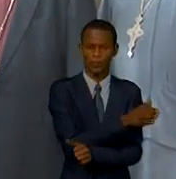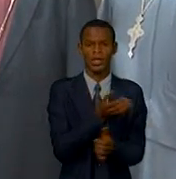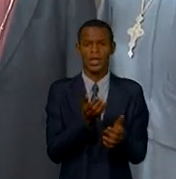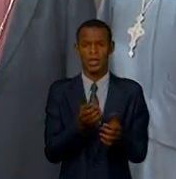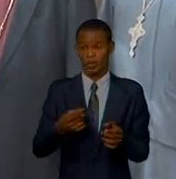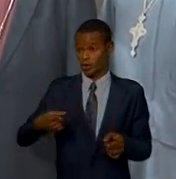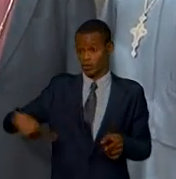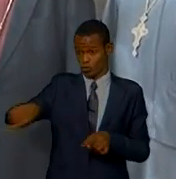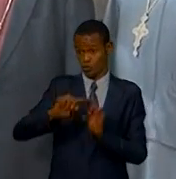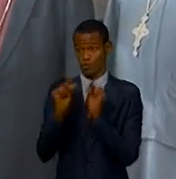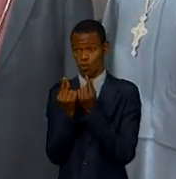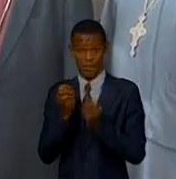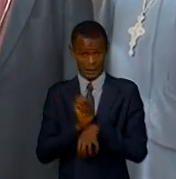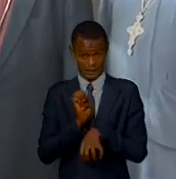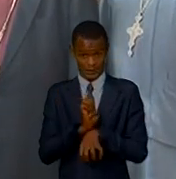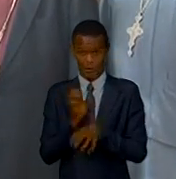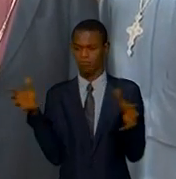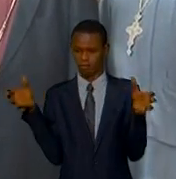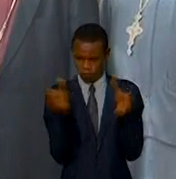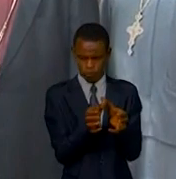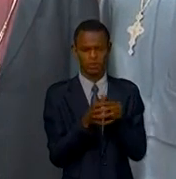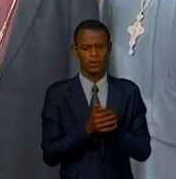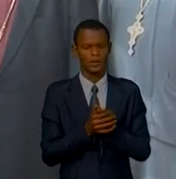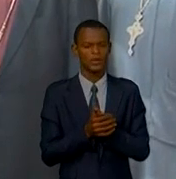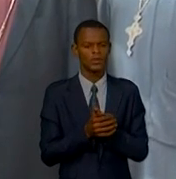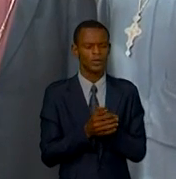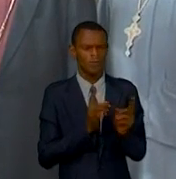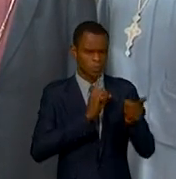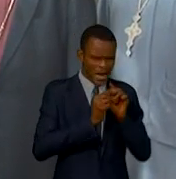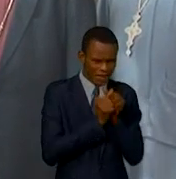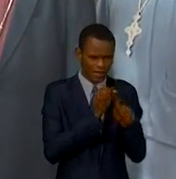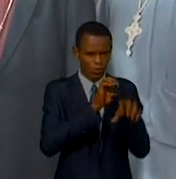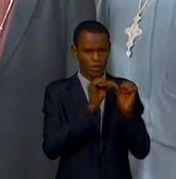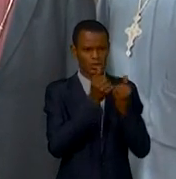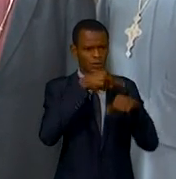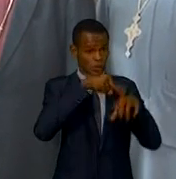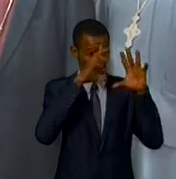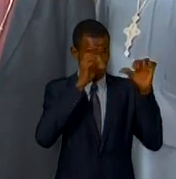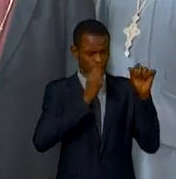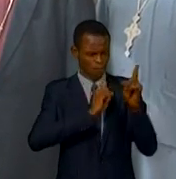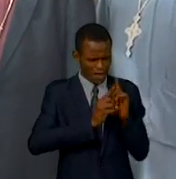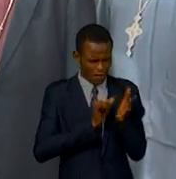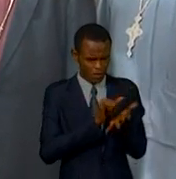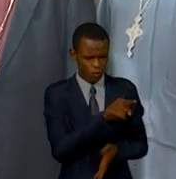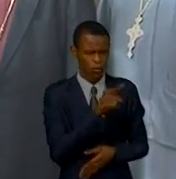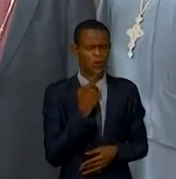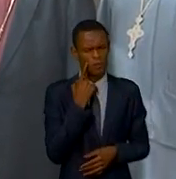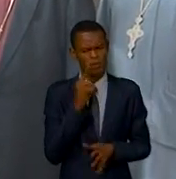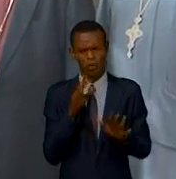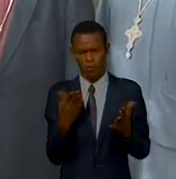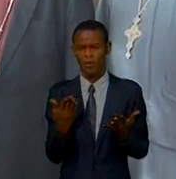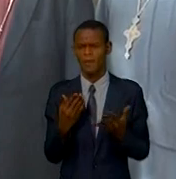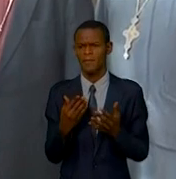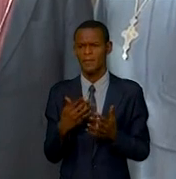Les confessions religieuses s'engagent déjà à entamer la procédure, notamment en invitant, c'est déjà un message qu'il vous passe